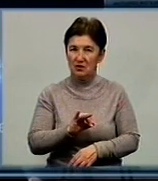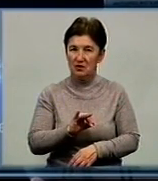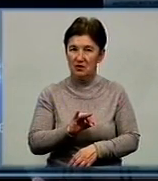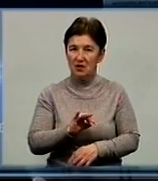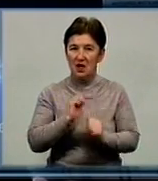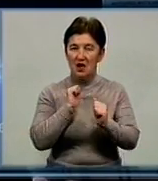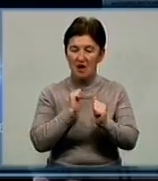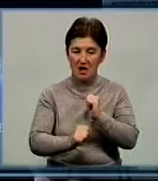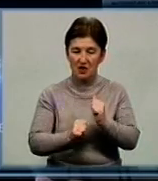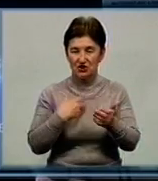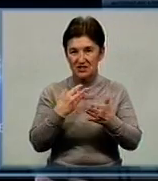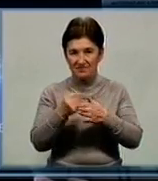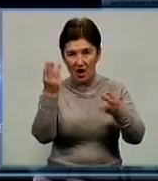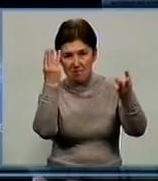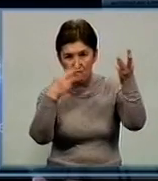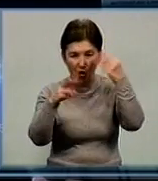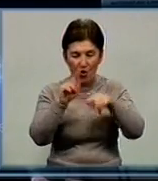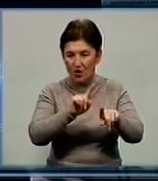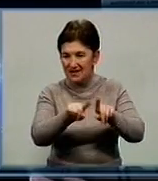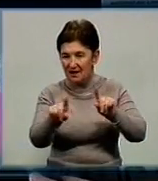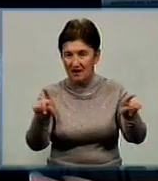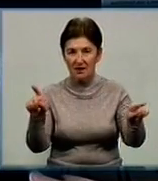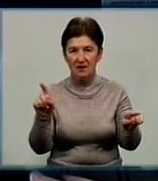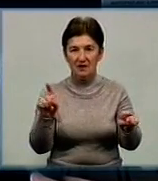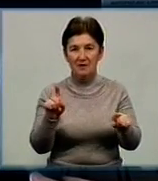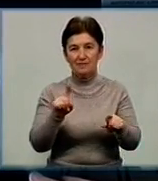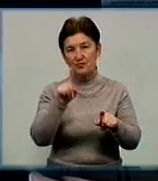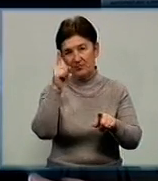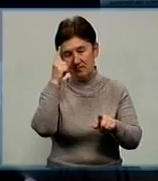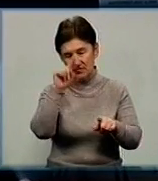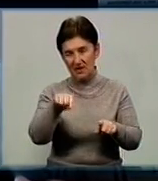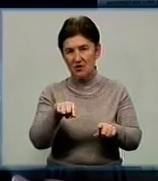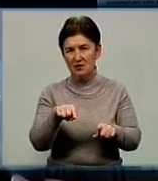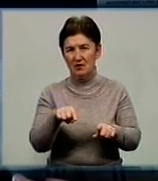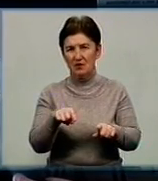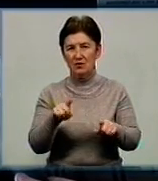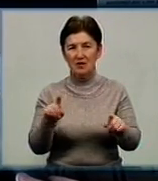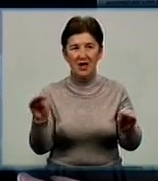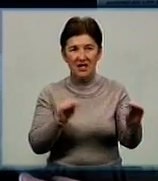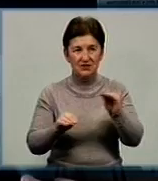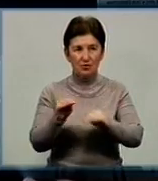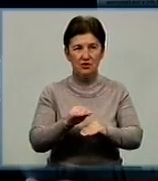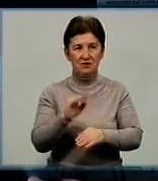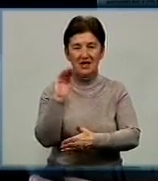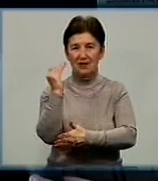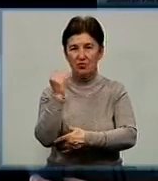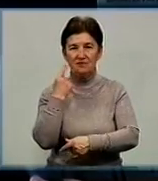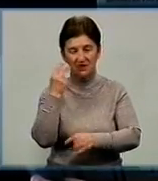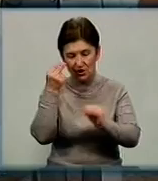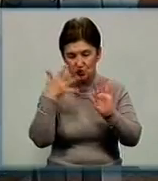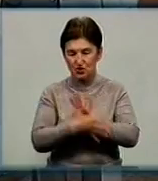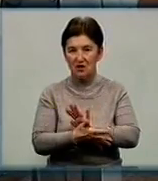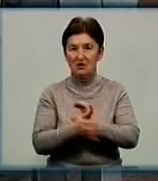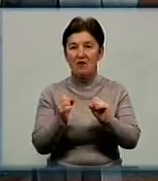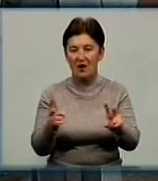кожного своєї моделі, вони знають історію машини кожного. Тобто, прежде, ніж зібрати машину, дитина вивчає історію, щоб її